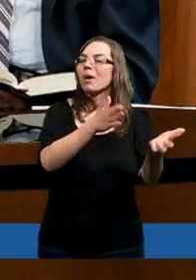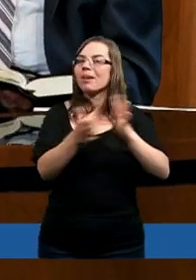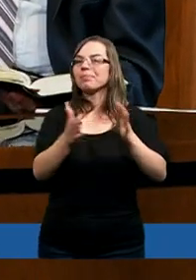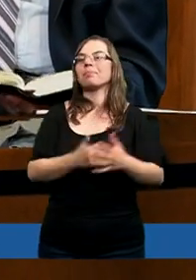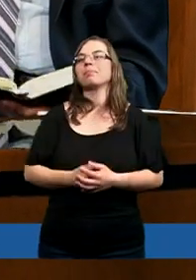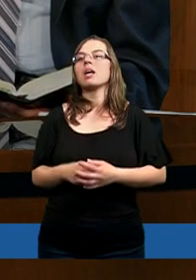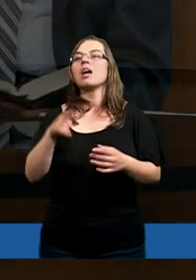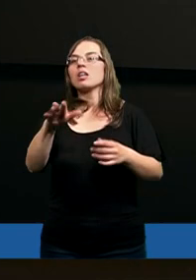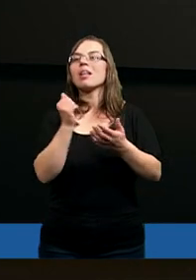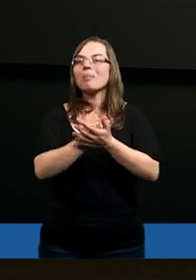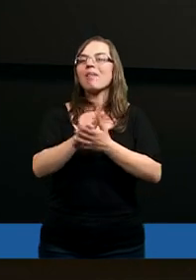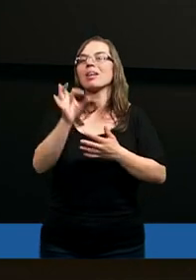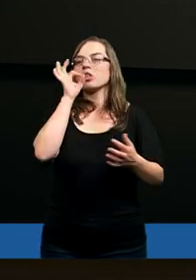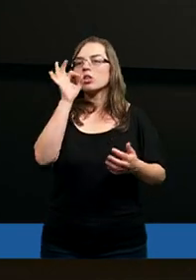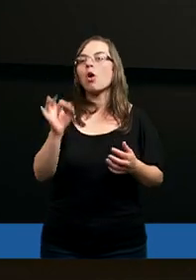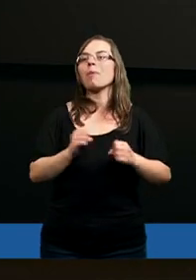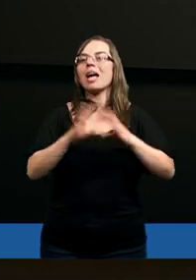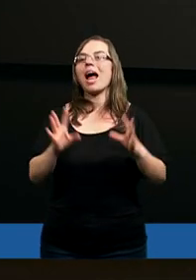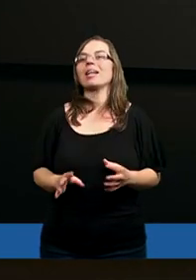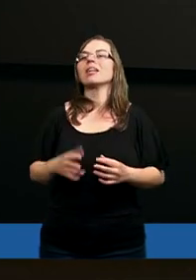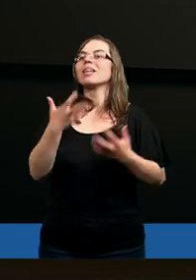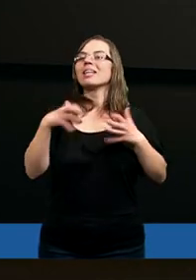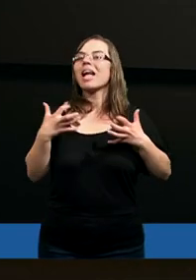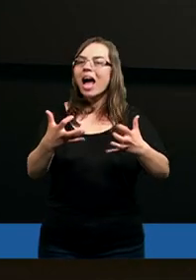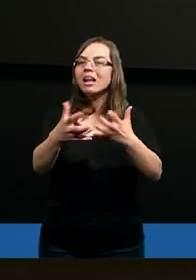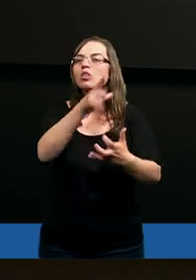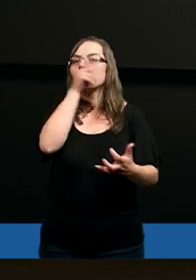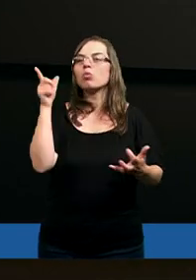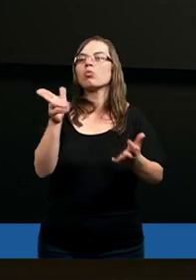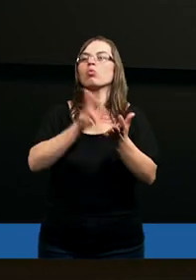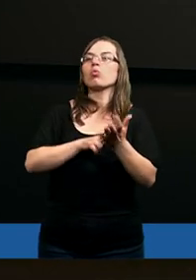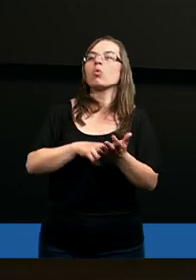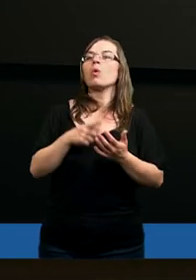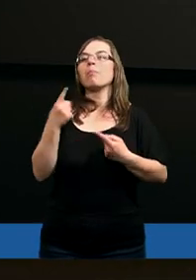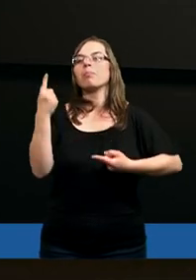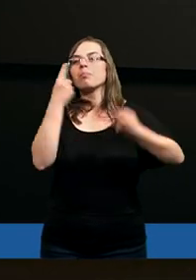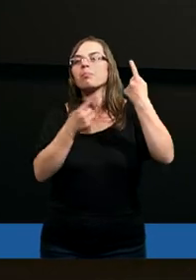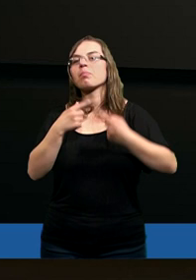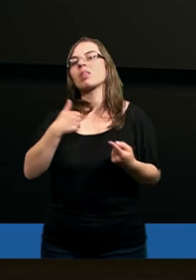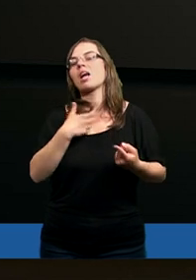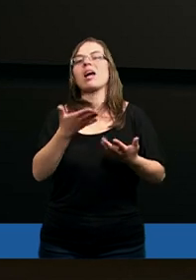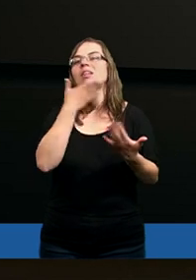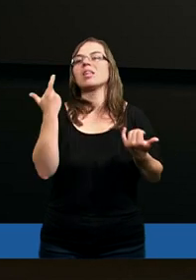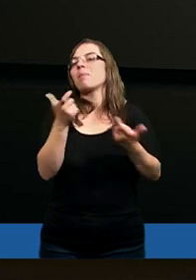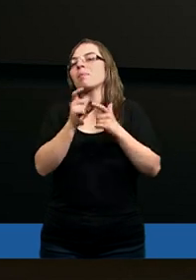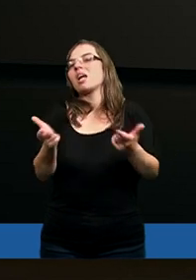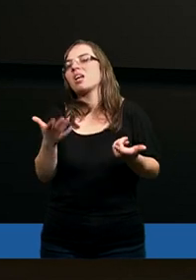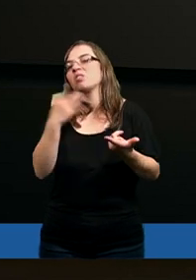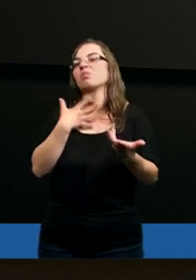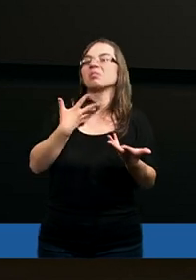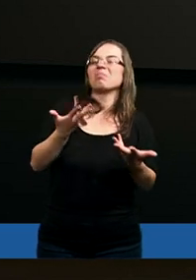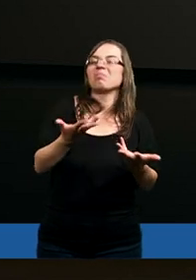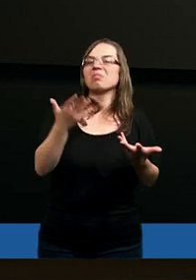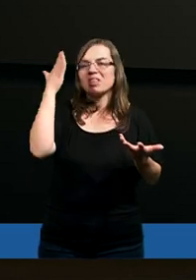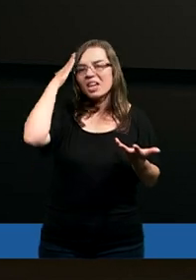Sprawa jest jasna. I też nie są to słowa, które mają zniechęcić ludzi, którzy odeszli, myśląc, no to ja już nie mam szansy. Otóż